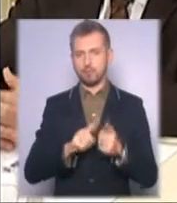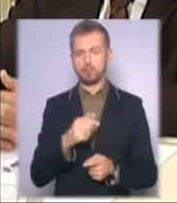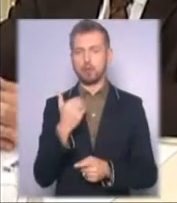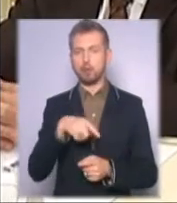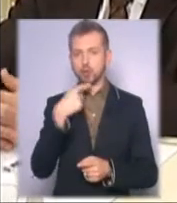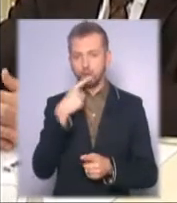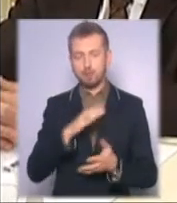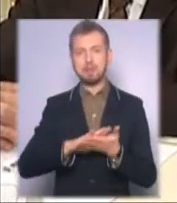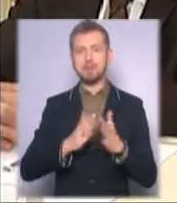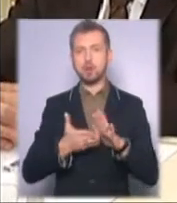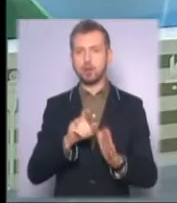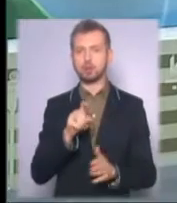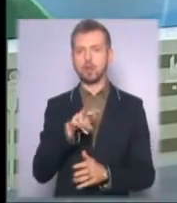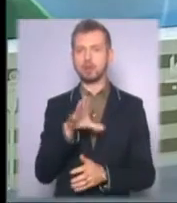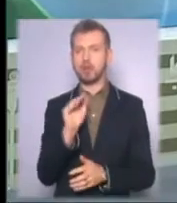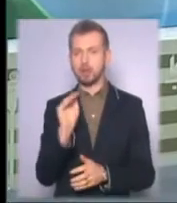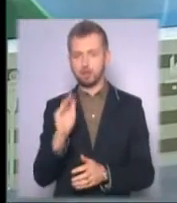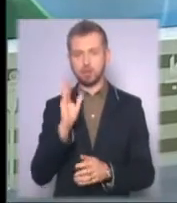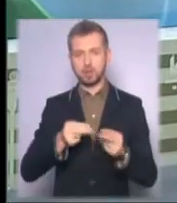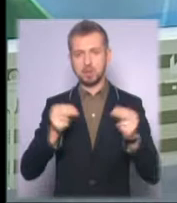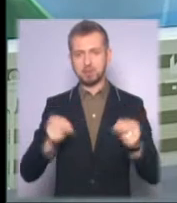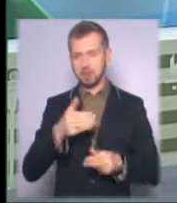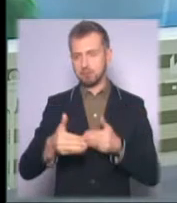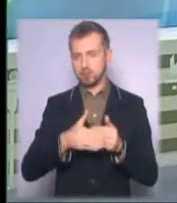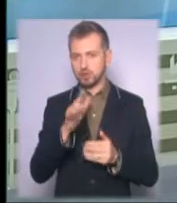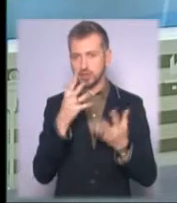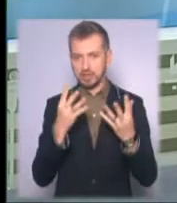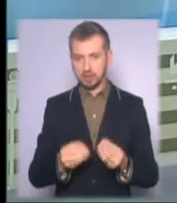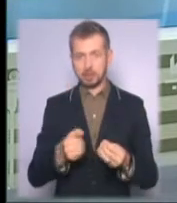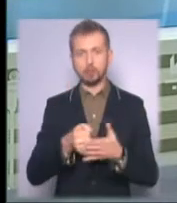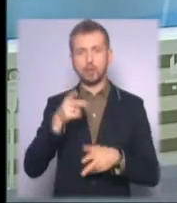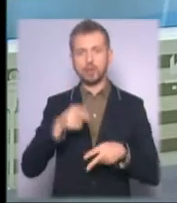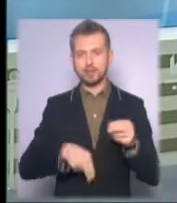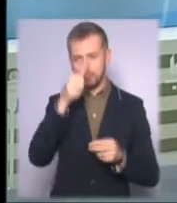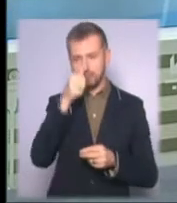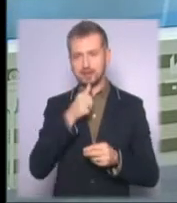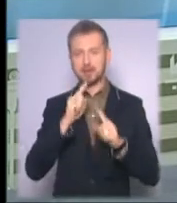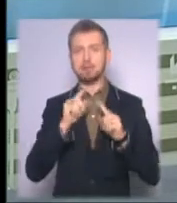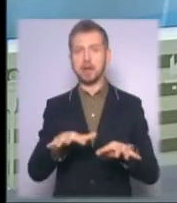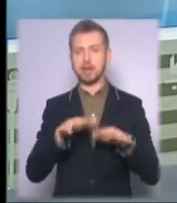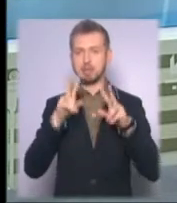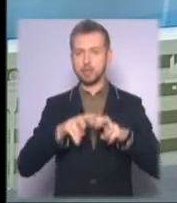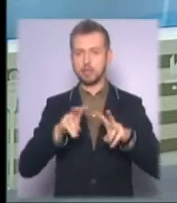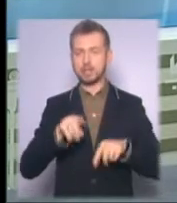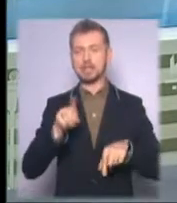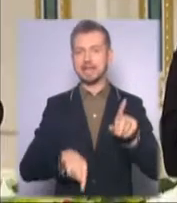з МВФ буде підписано у найближчі дні і вже до кінця місяця парламент розгляне деякі законодавчі зміни.